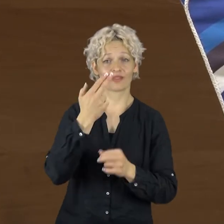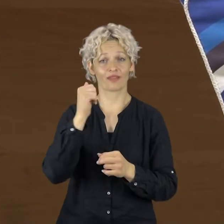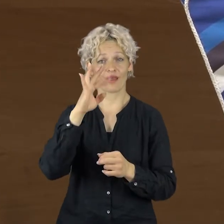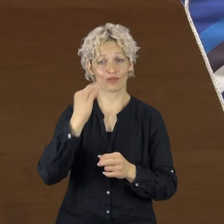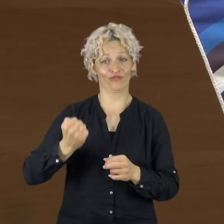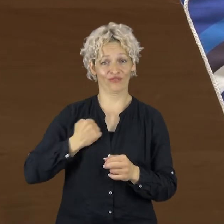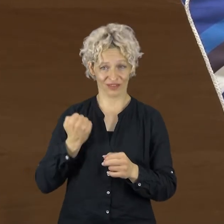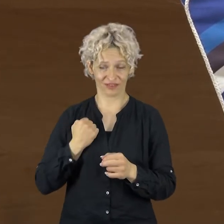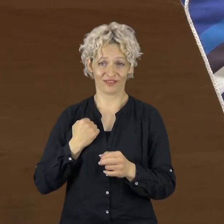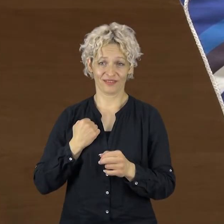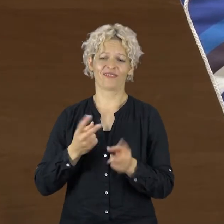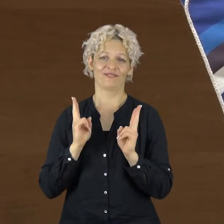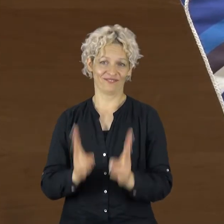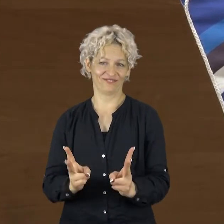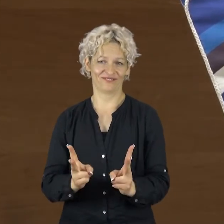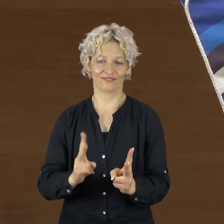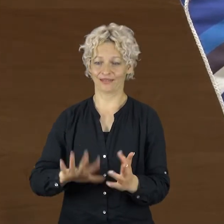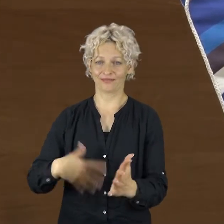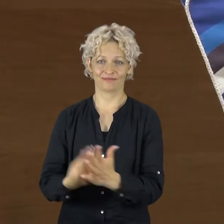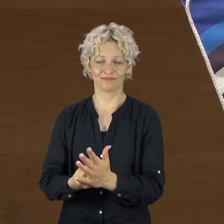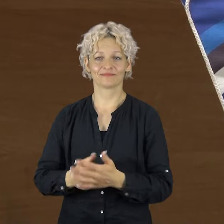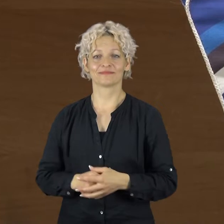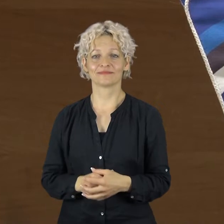Baltijos oro erdvės policijos misija.